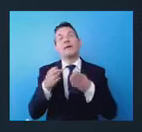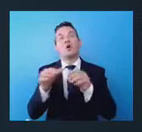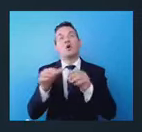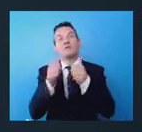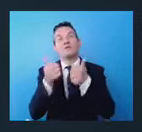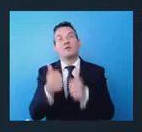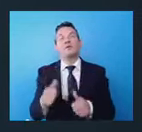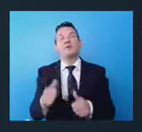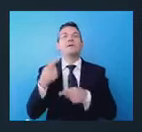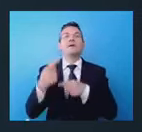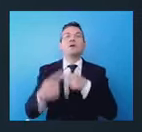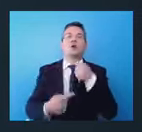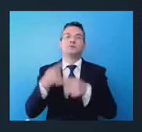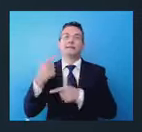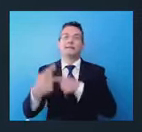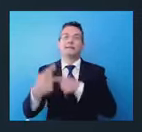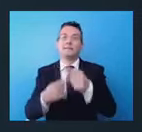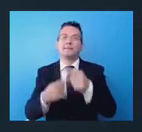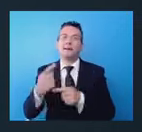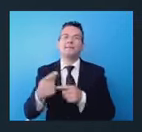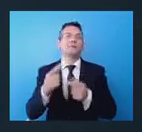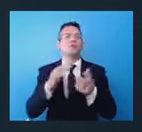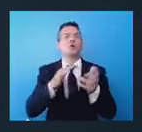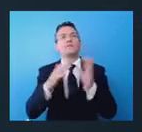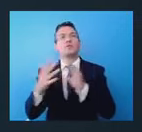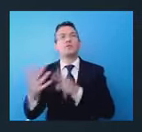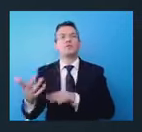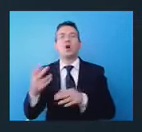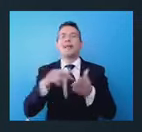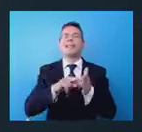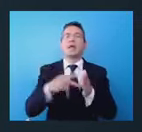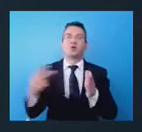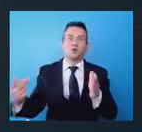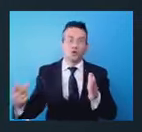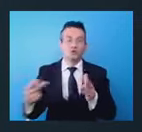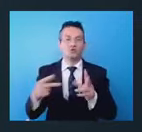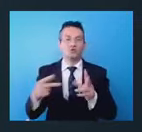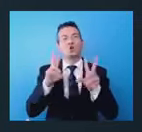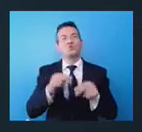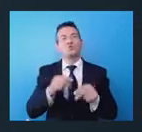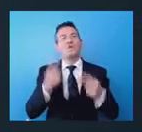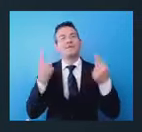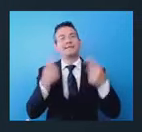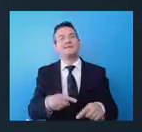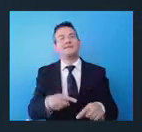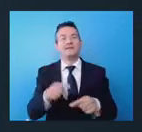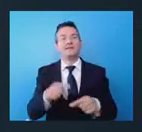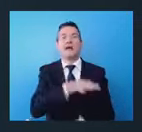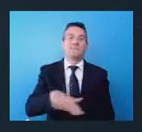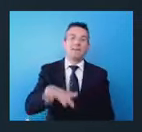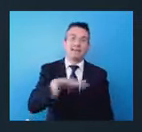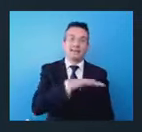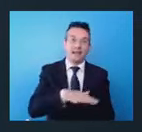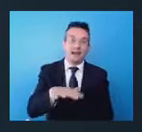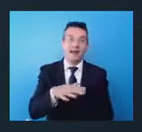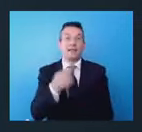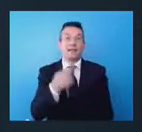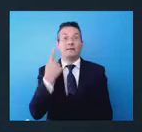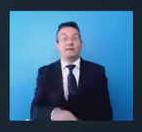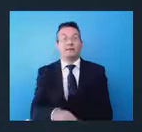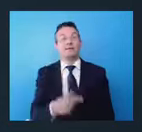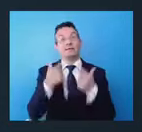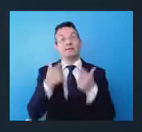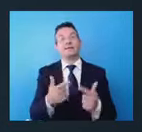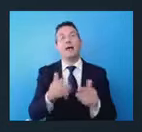costantemente al passo con l'evoluzione tecnologica e le nuove sfide ambientali, questo al fine di garantire maggiore occupazione sul